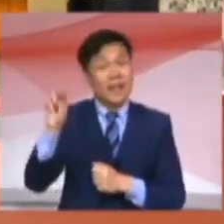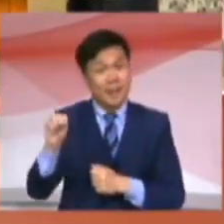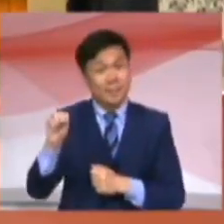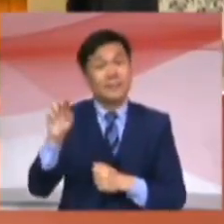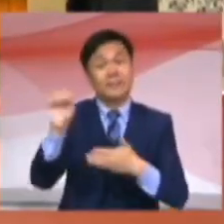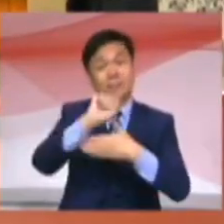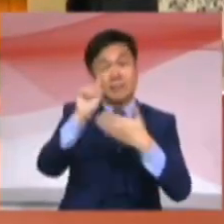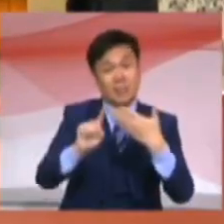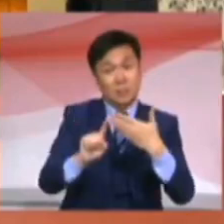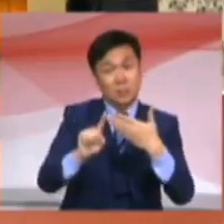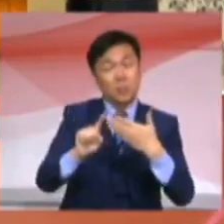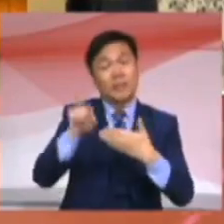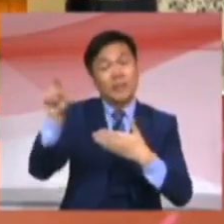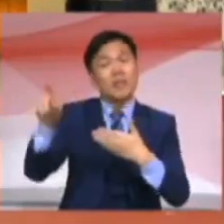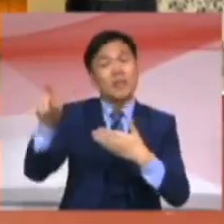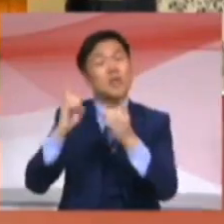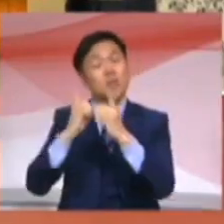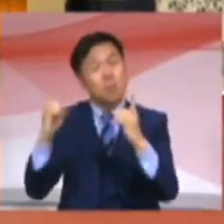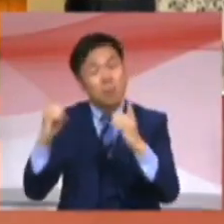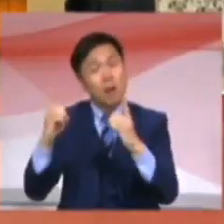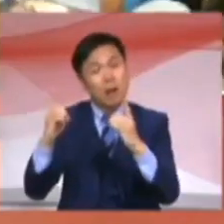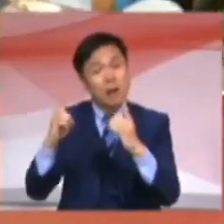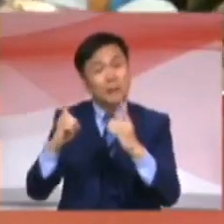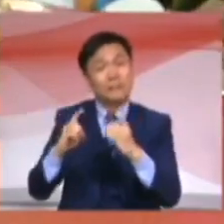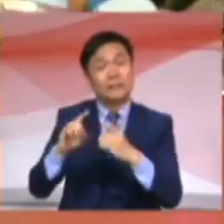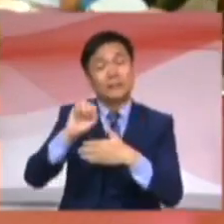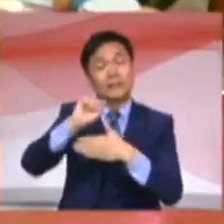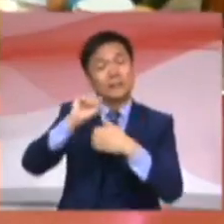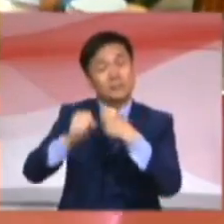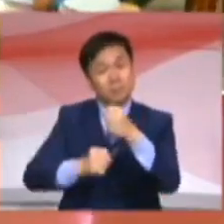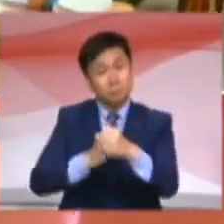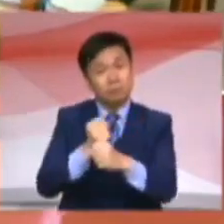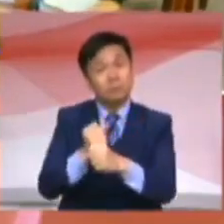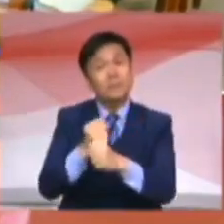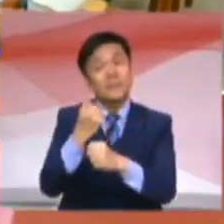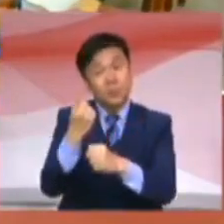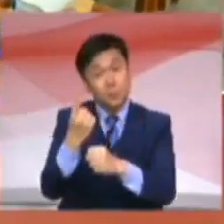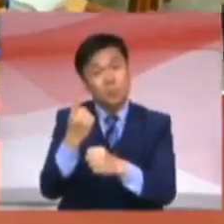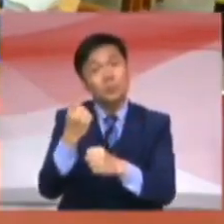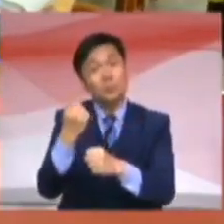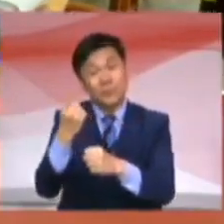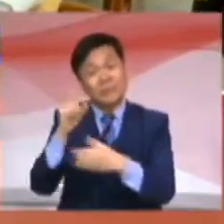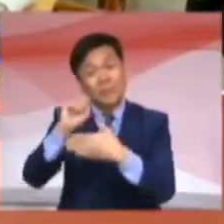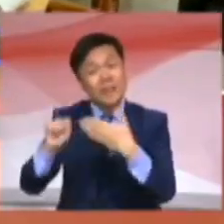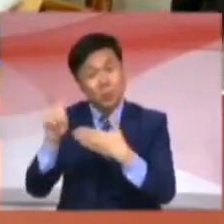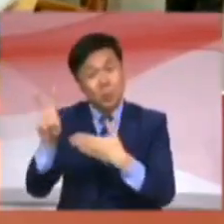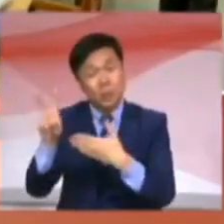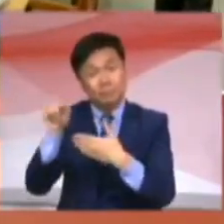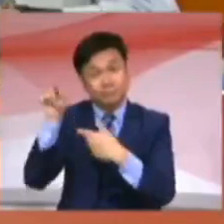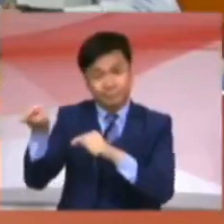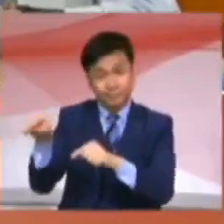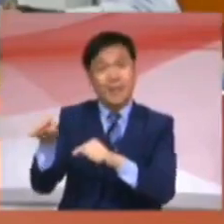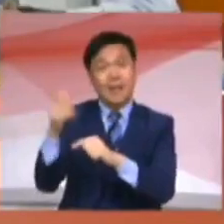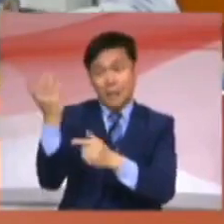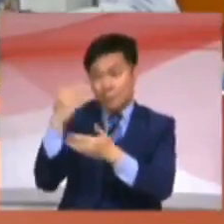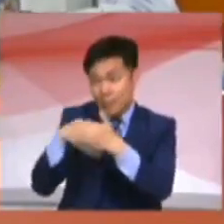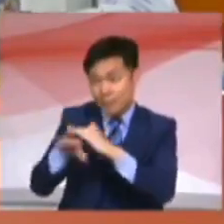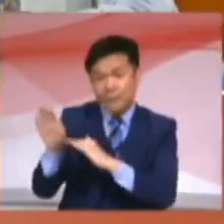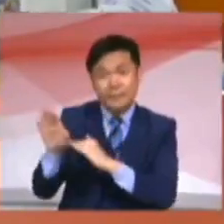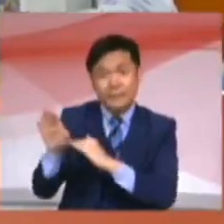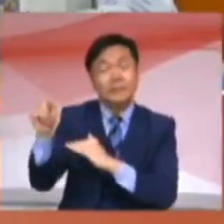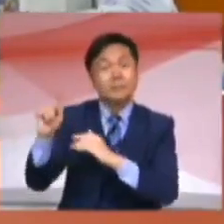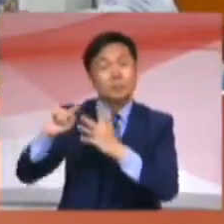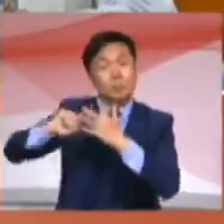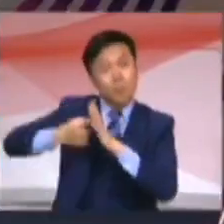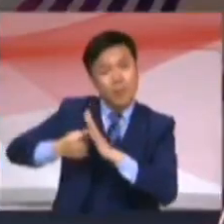semester 2 dan juga diploma vocational Malaysia tahun 1 semester 2 akan hadir pada 1